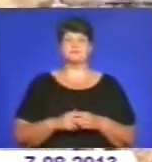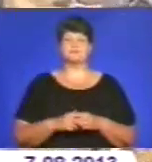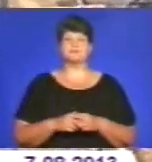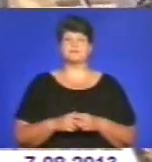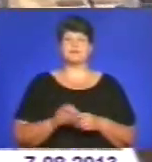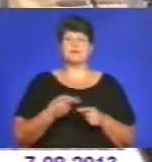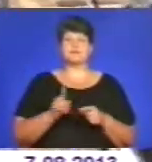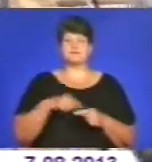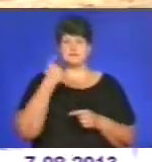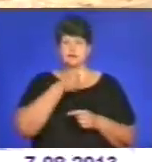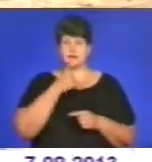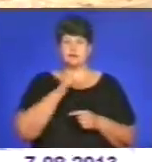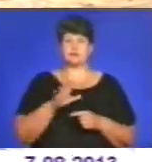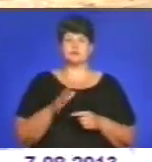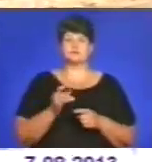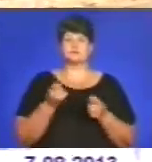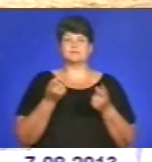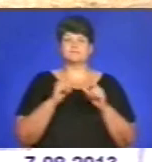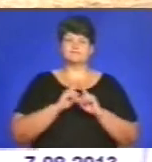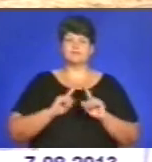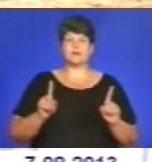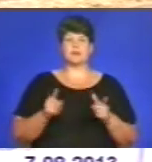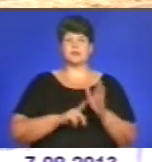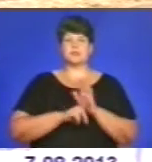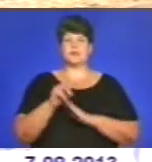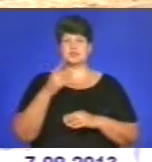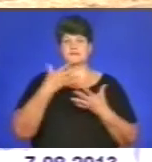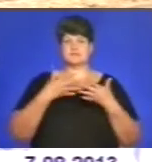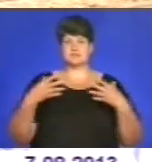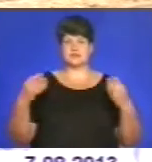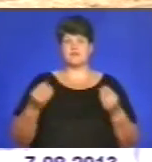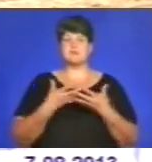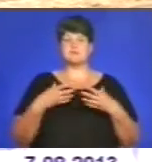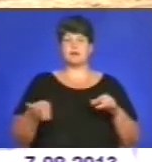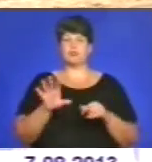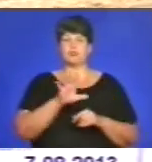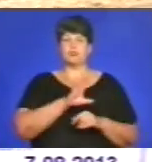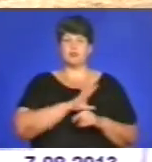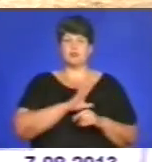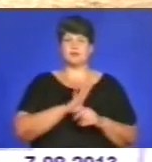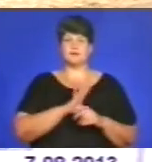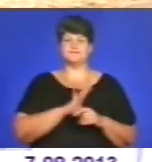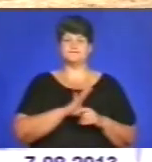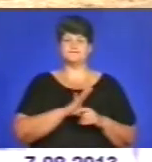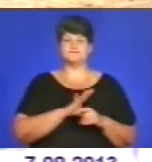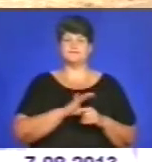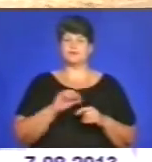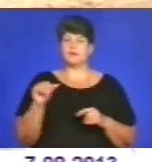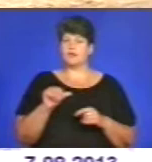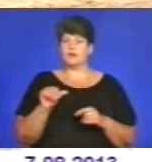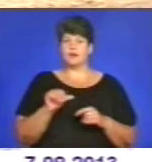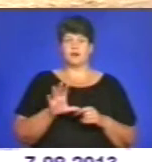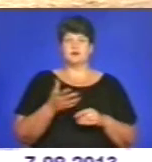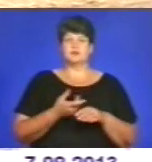Цей рік взагалі був специфічний, починаючи від весни. Весна була капризна, після того